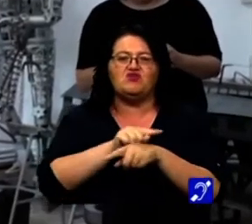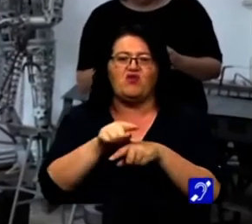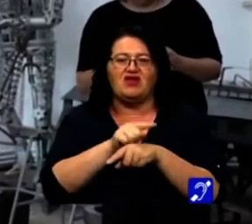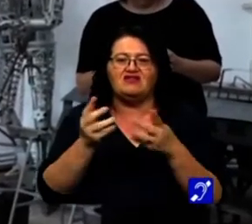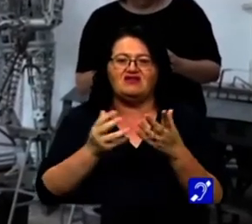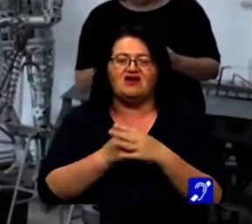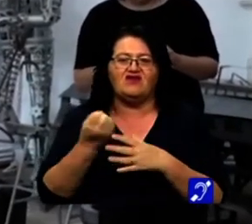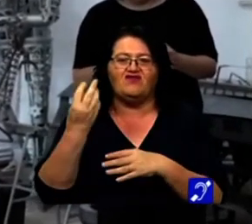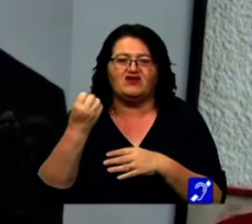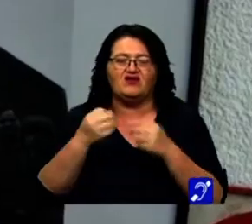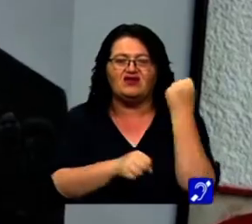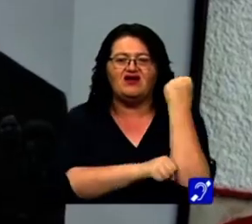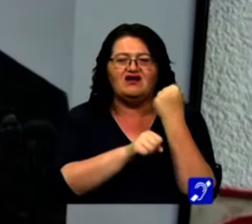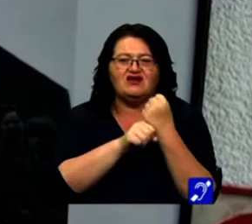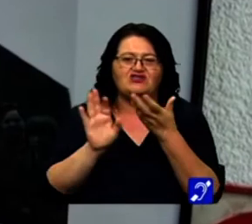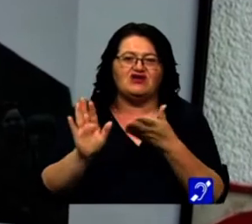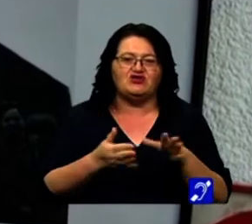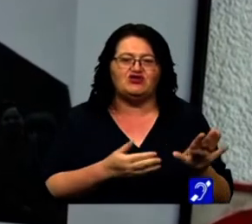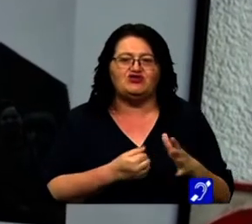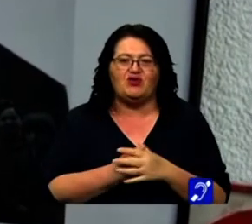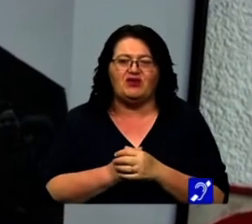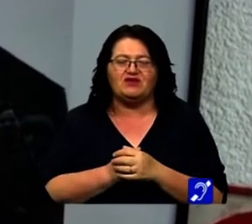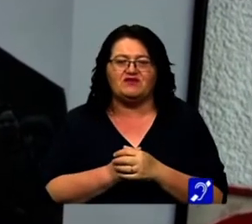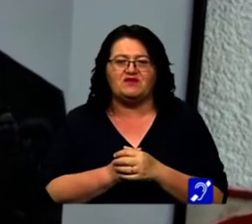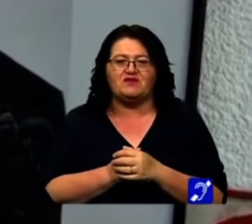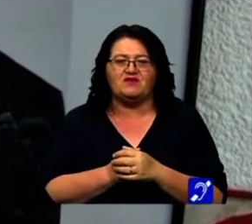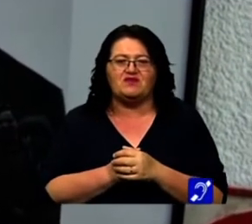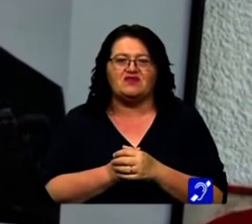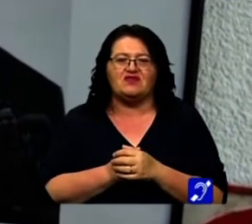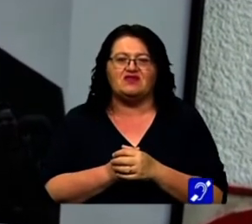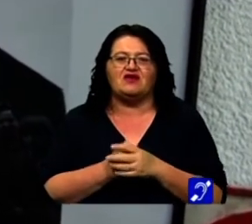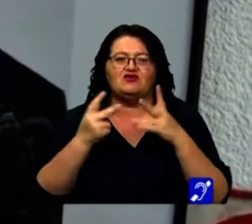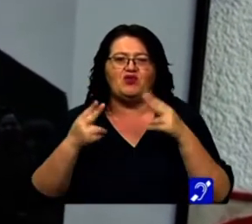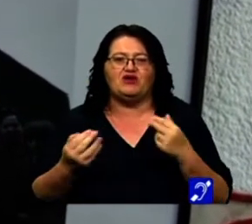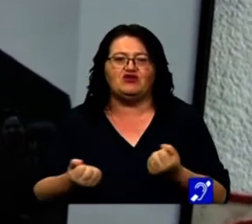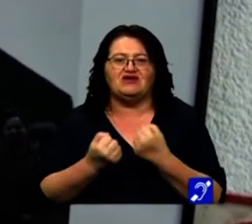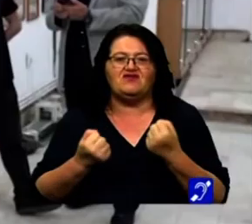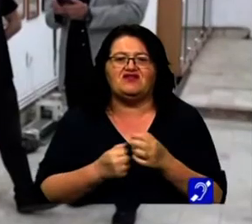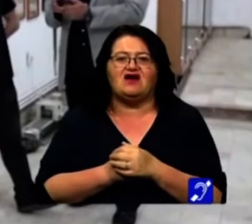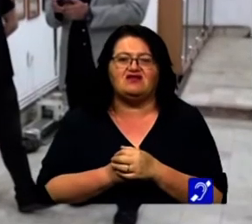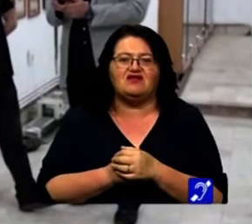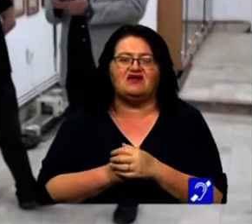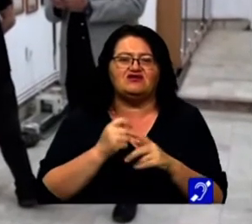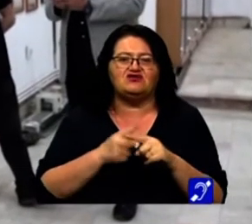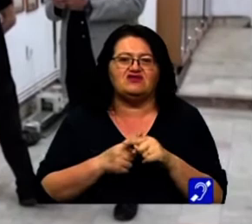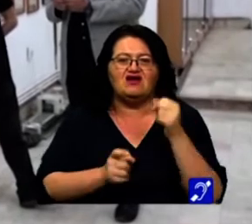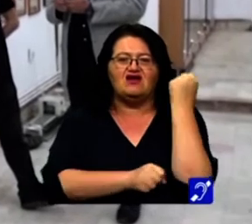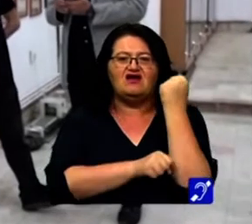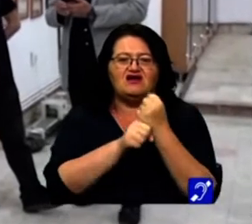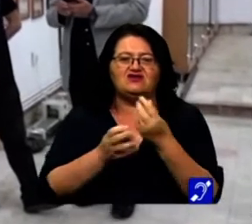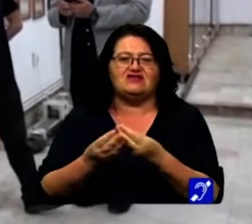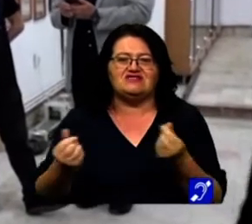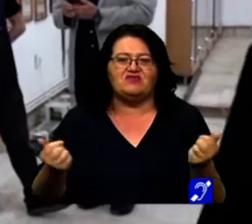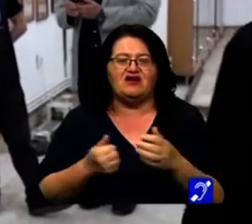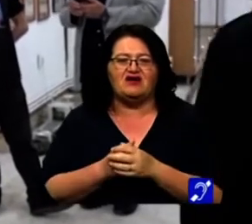care furnalul își oprește activitatea, iar de la reștea dispare